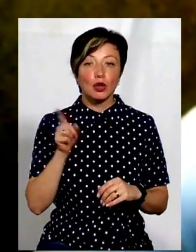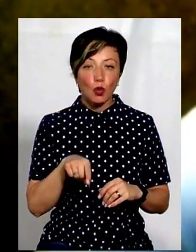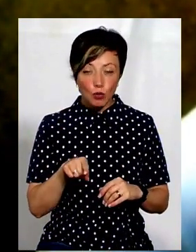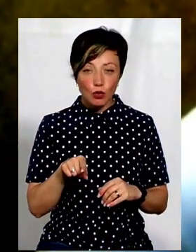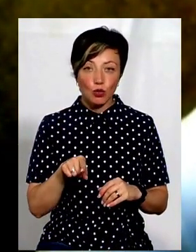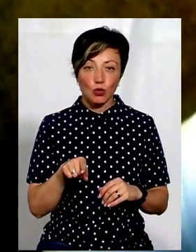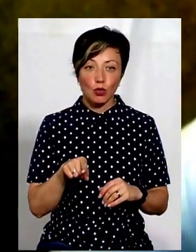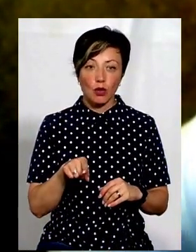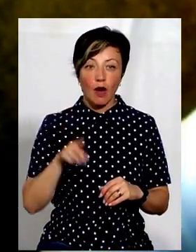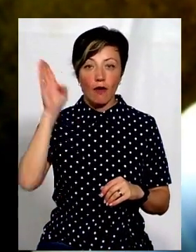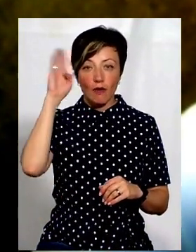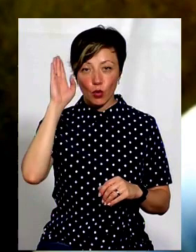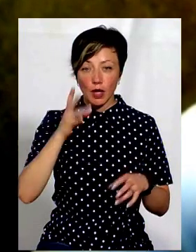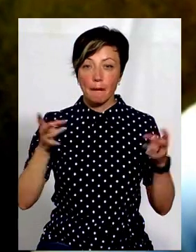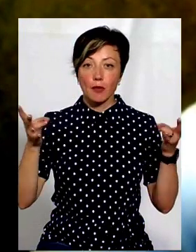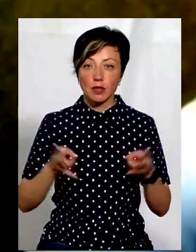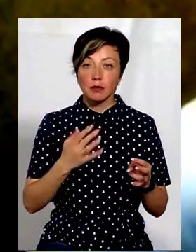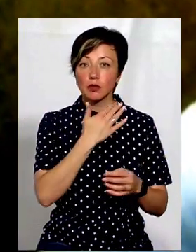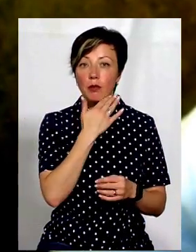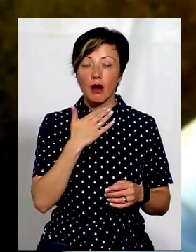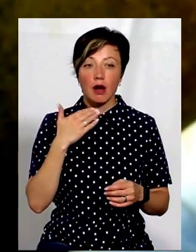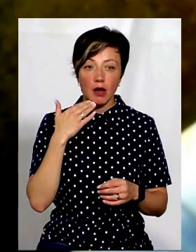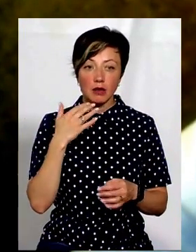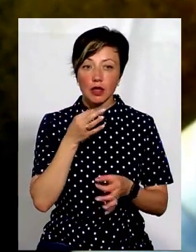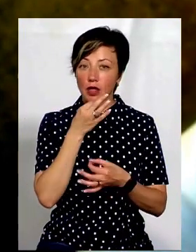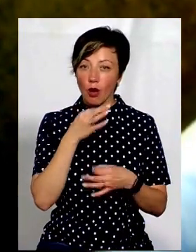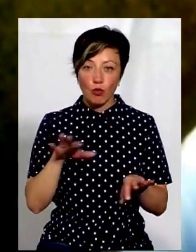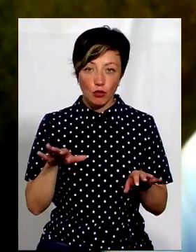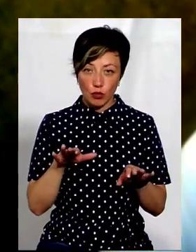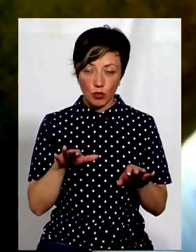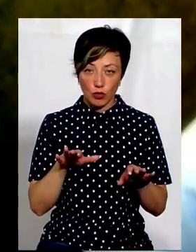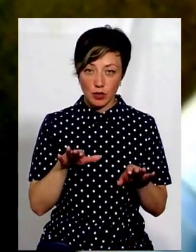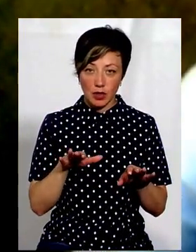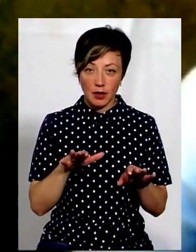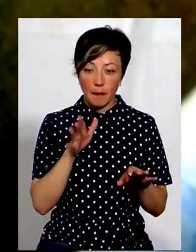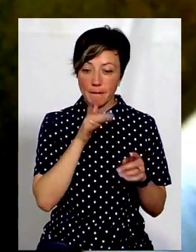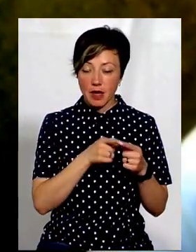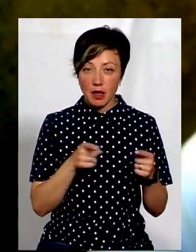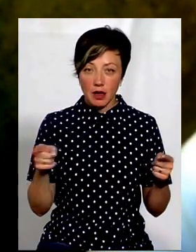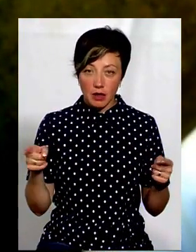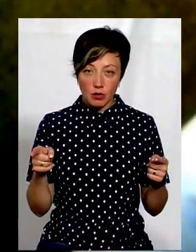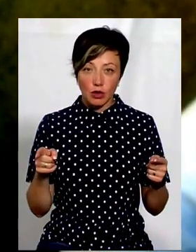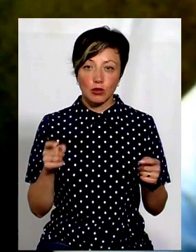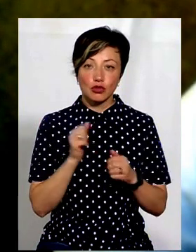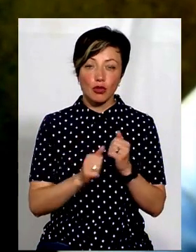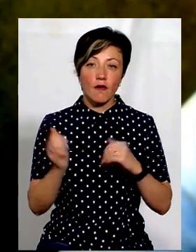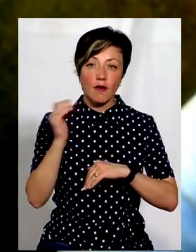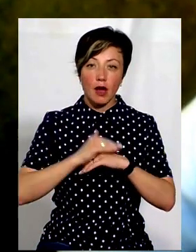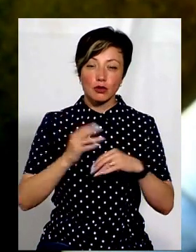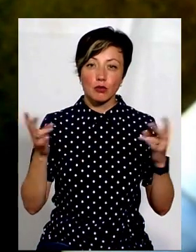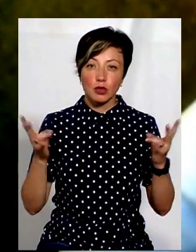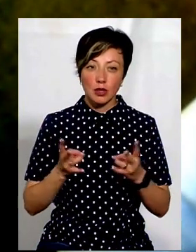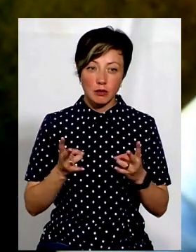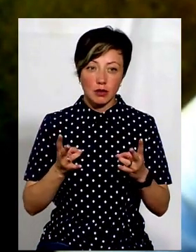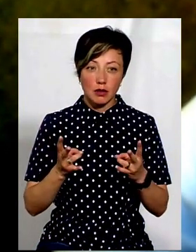води потрібно багато, в принципі, на будь-якій стадії. В маточнику це щовечора потрібно